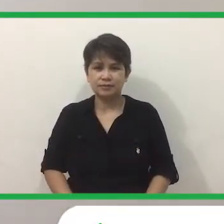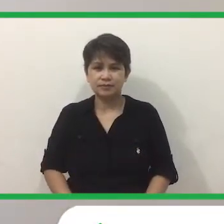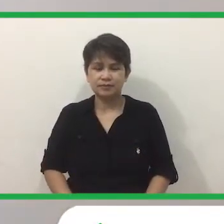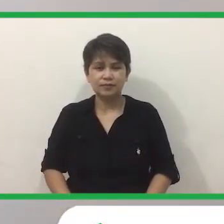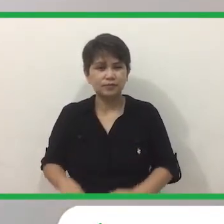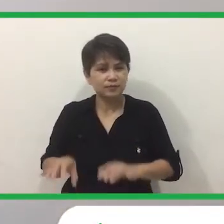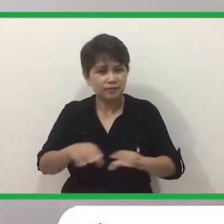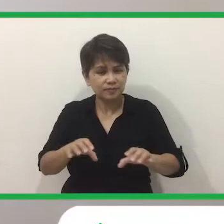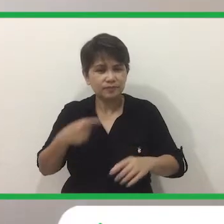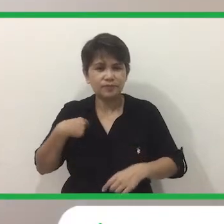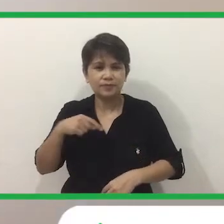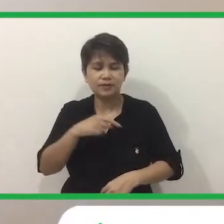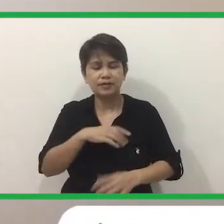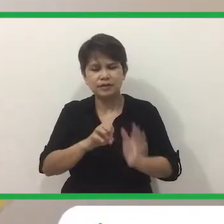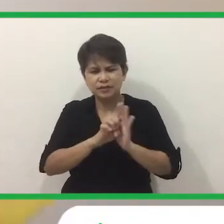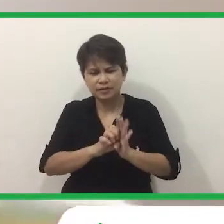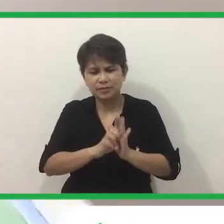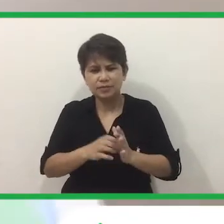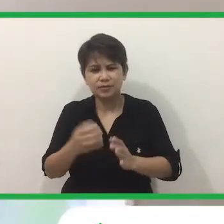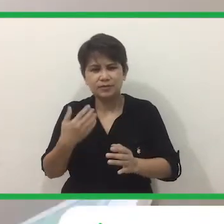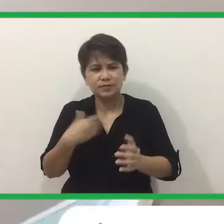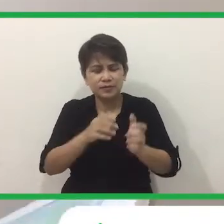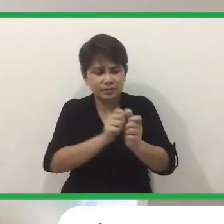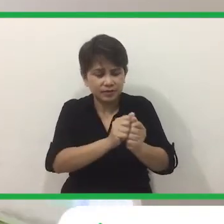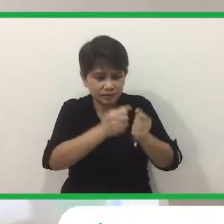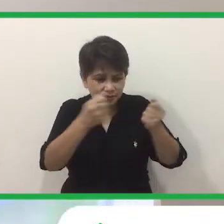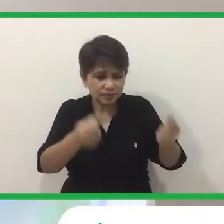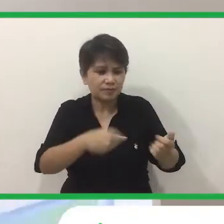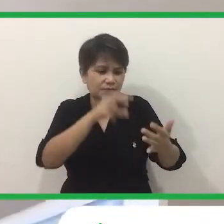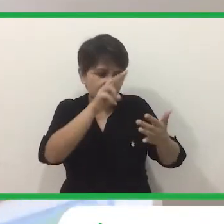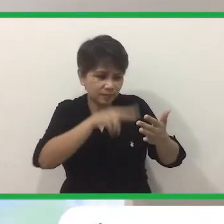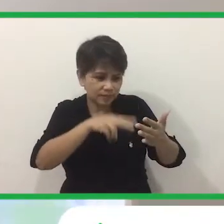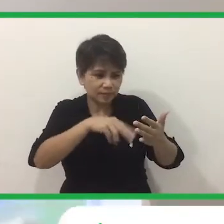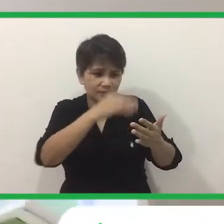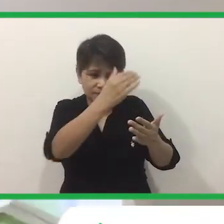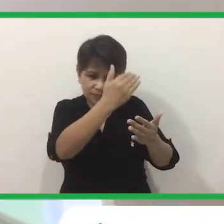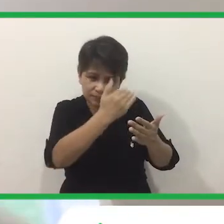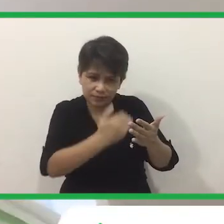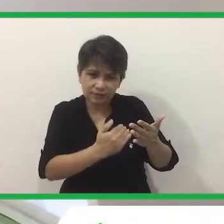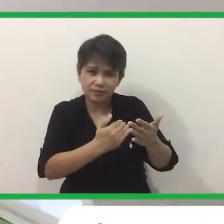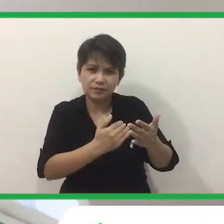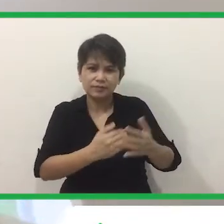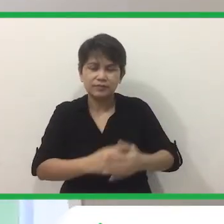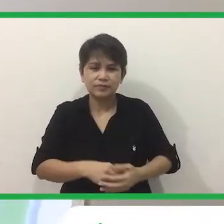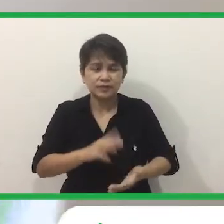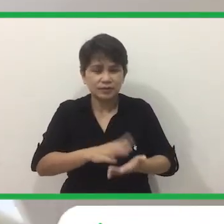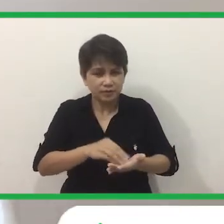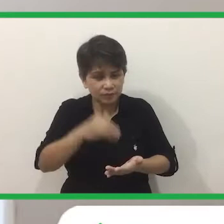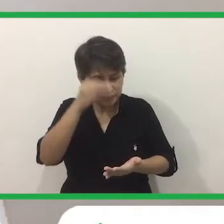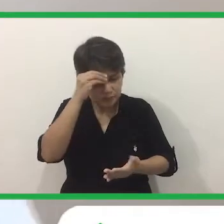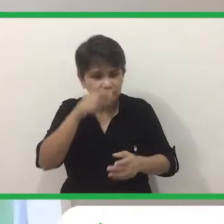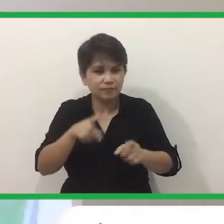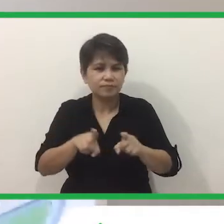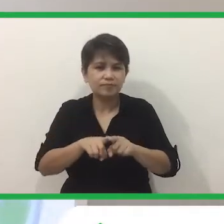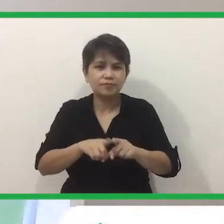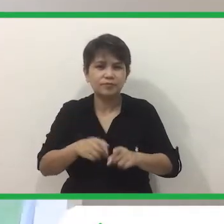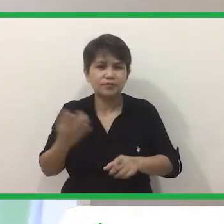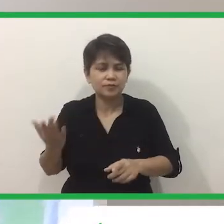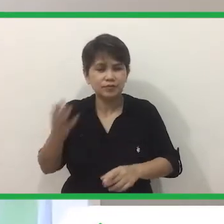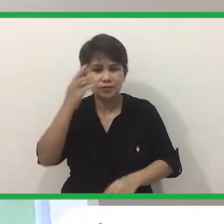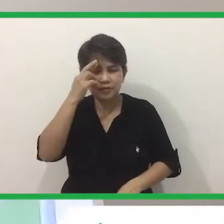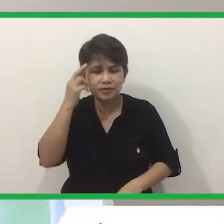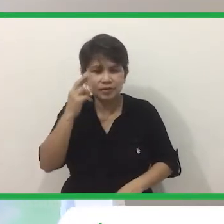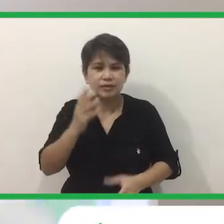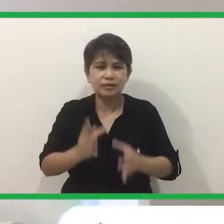Ginagawa natin Kunwari Merong tayong hawak na libro Binabasa natin Kung ano yung nakalagay Sa libro At natutuhan ko rin Na